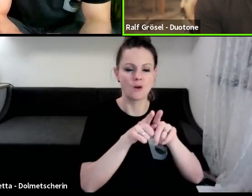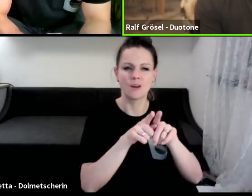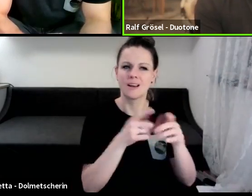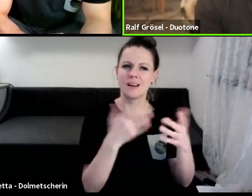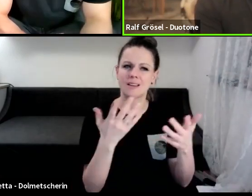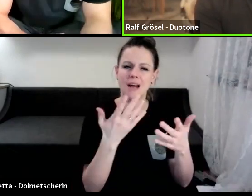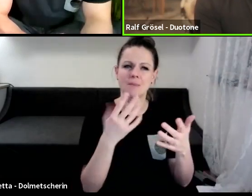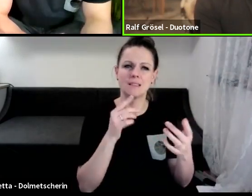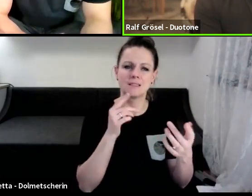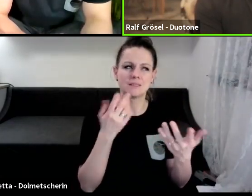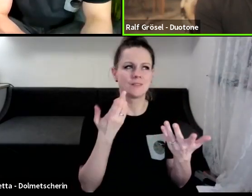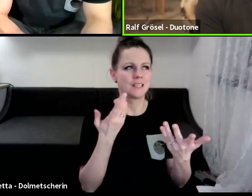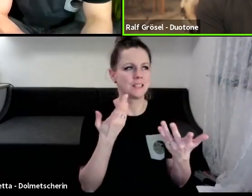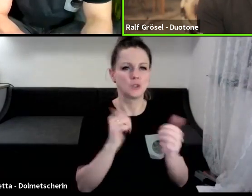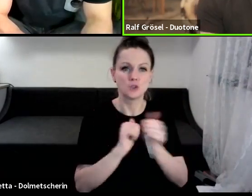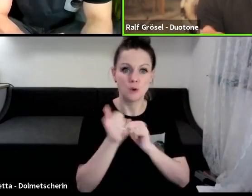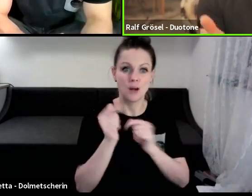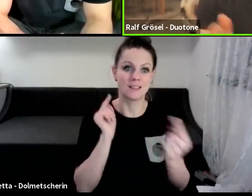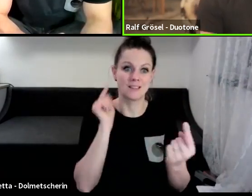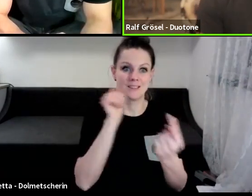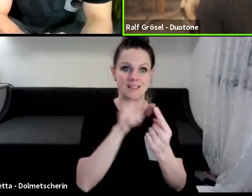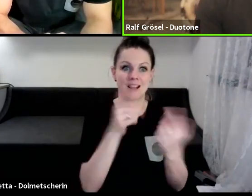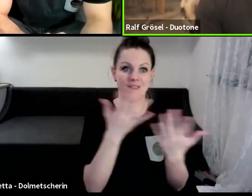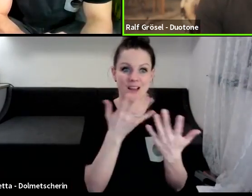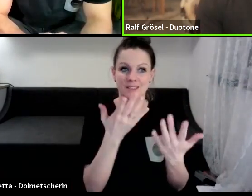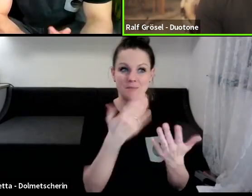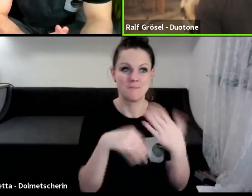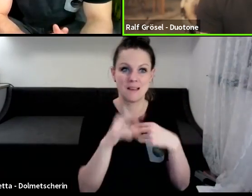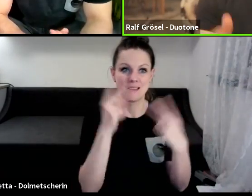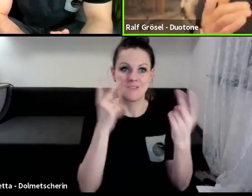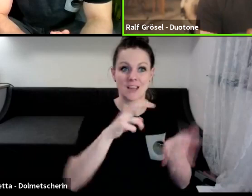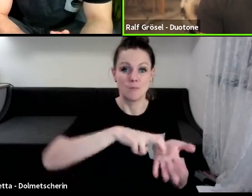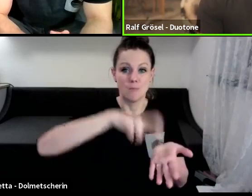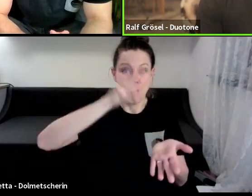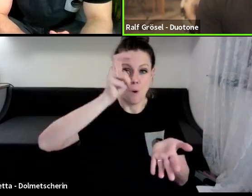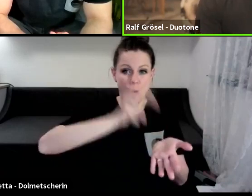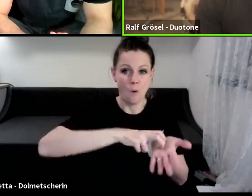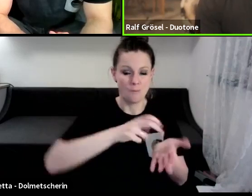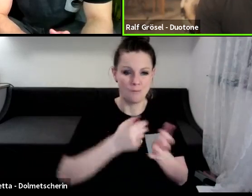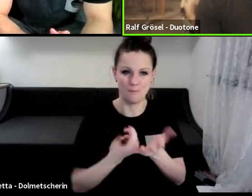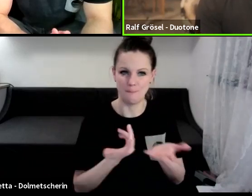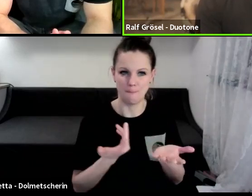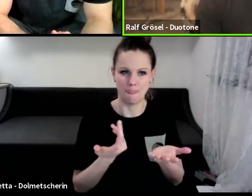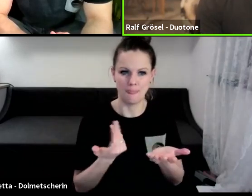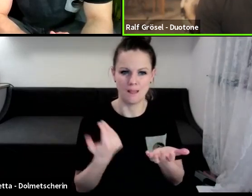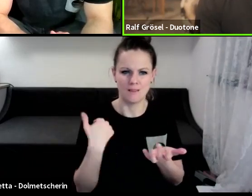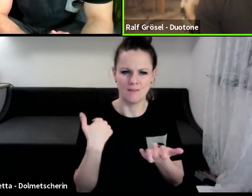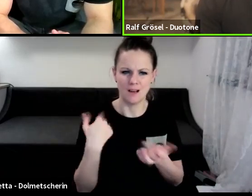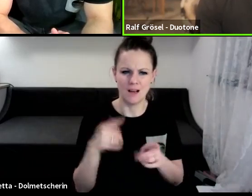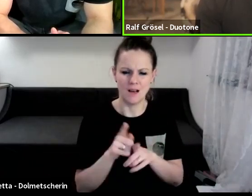Vordergrund stand, das war das Springen. Wenn ihr euch vielleicht selber daran erinnert, da gab es noch ein Flash,